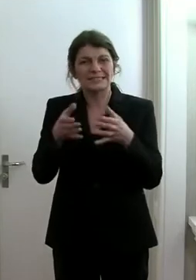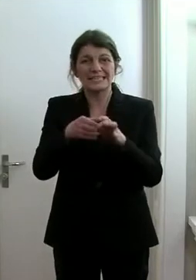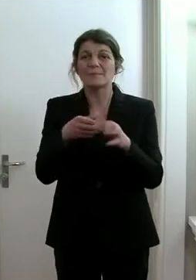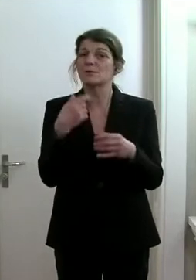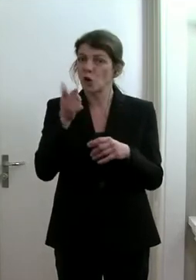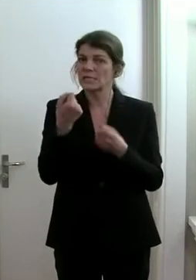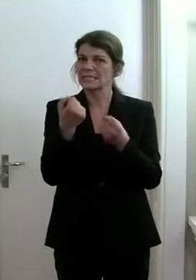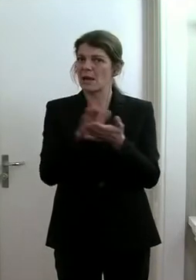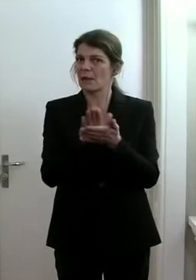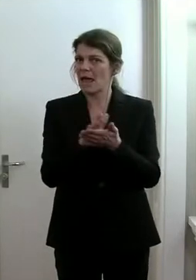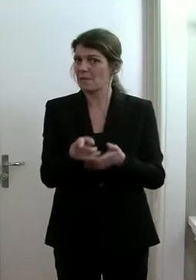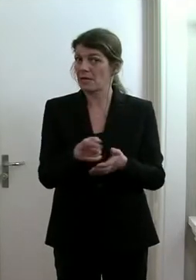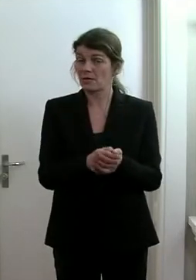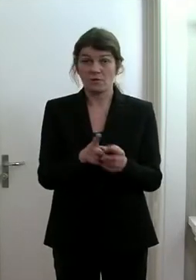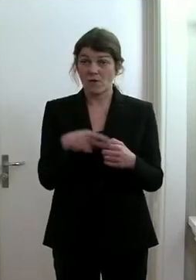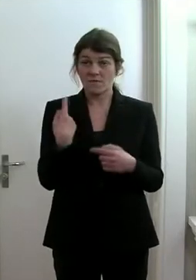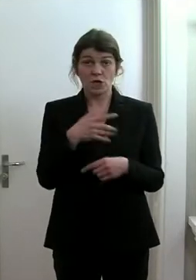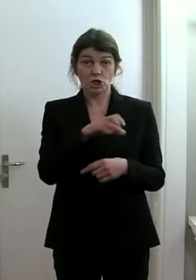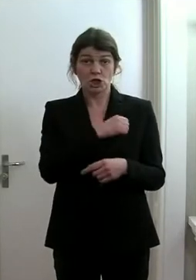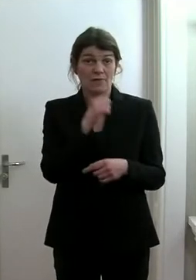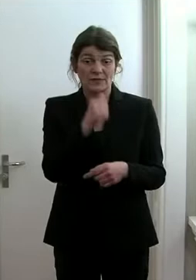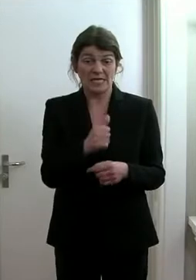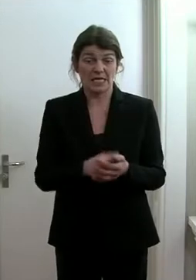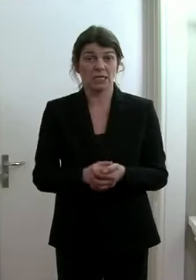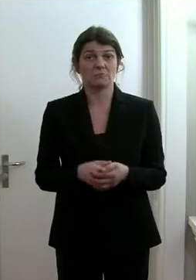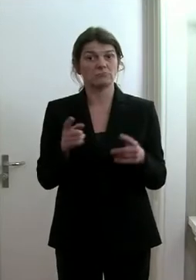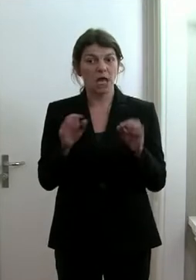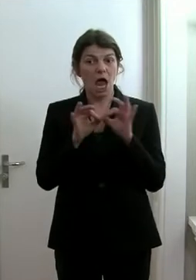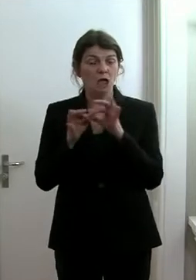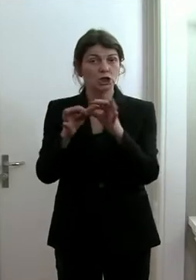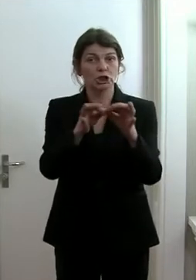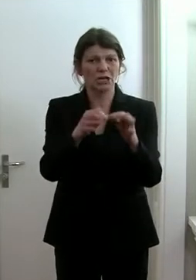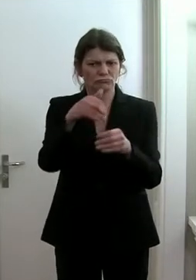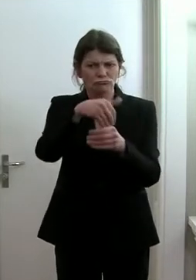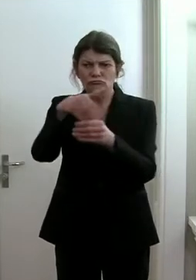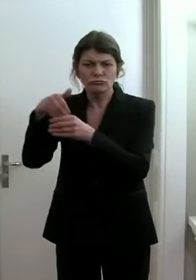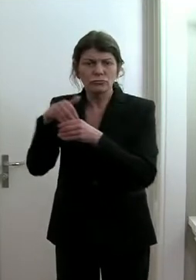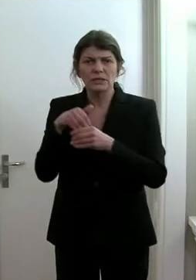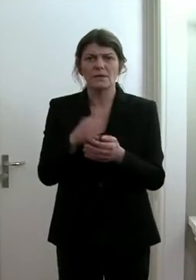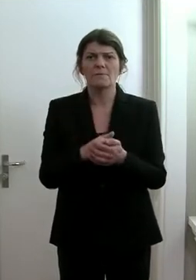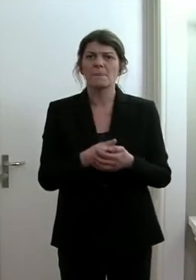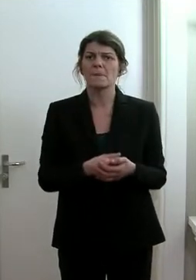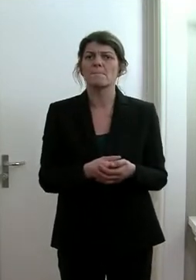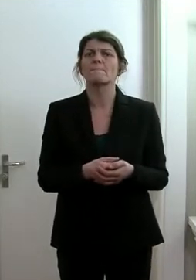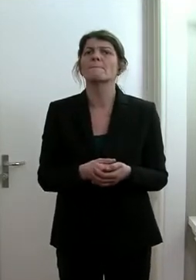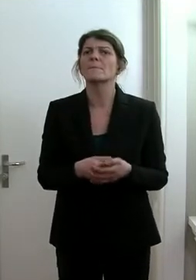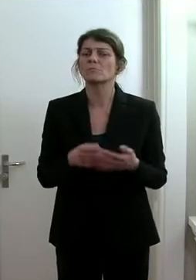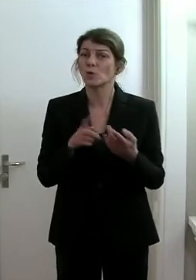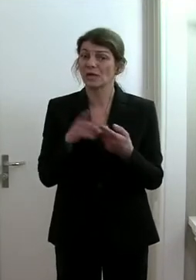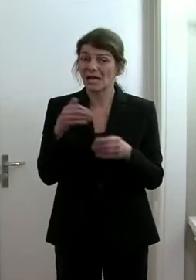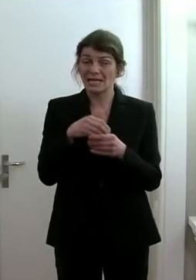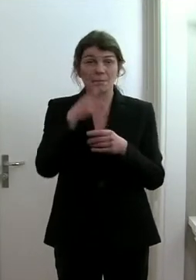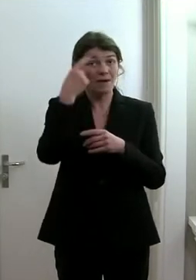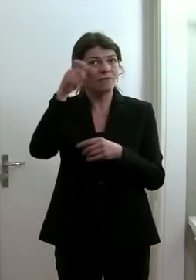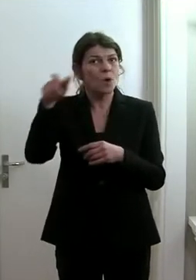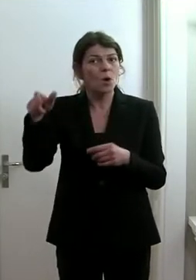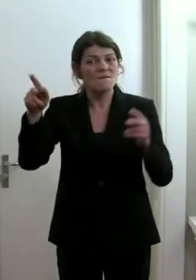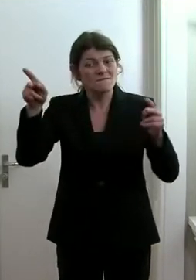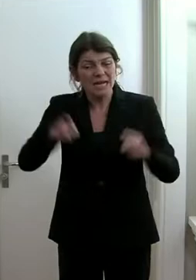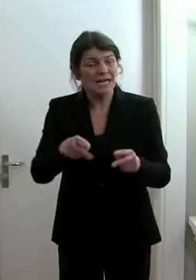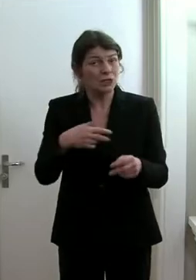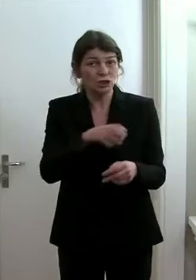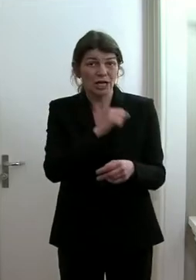Wenn wir es nicht schaffen würden, die Ansteckungen in der Bevölkerung einzuschränken,